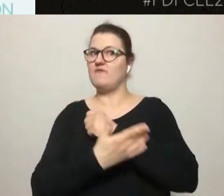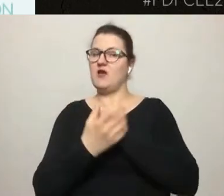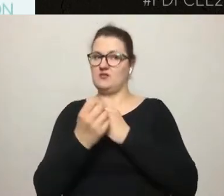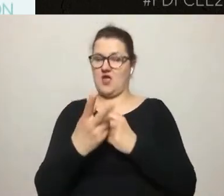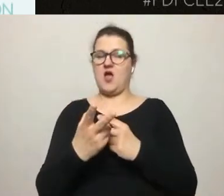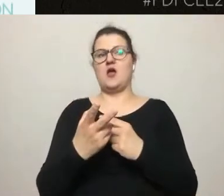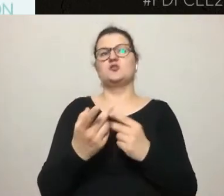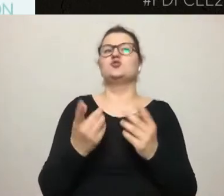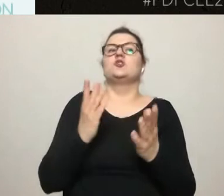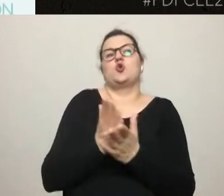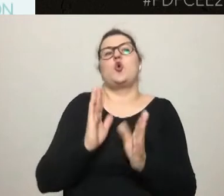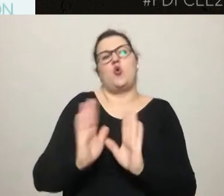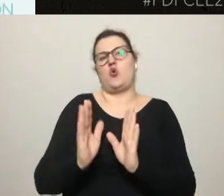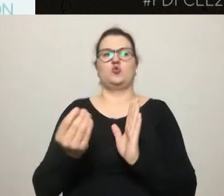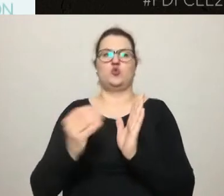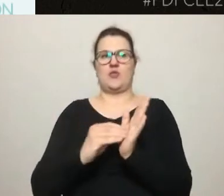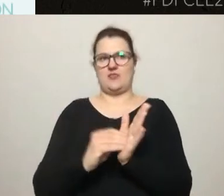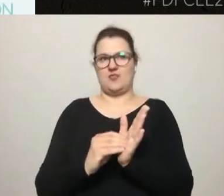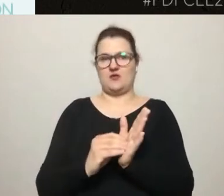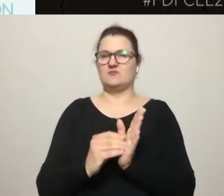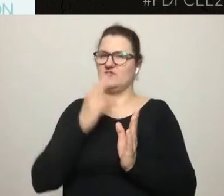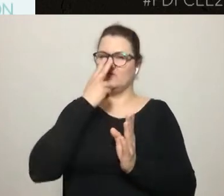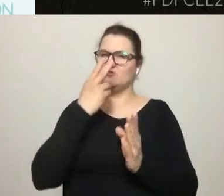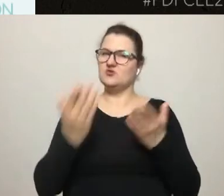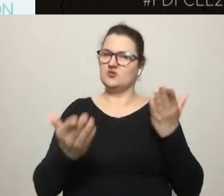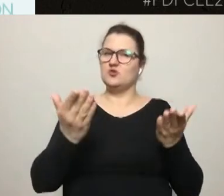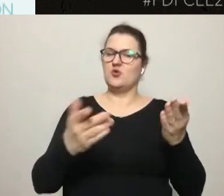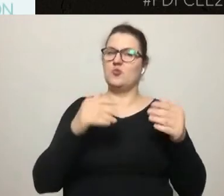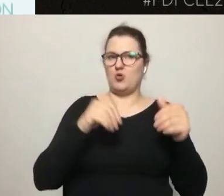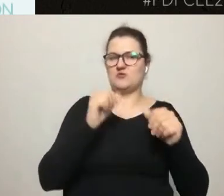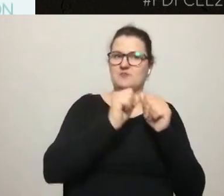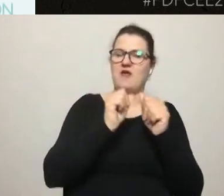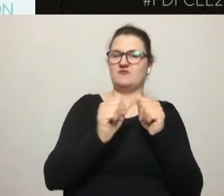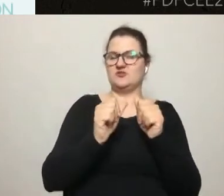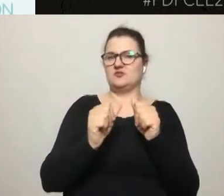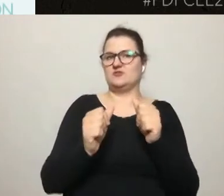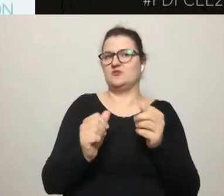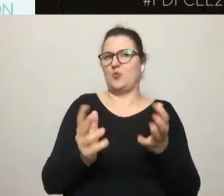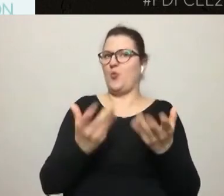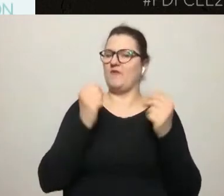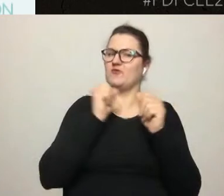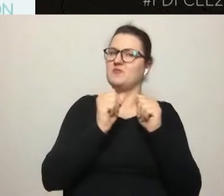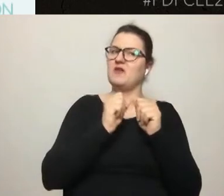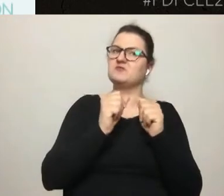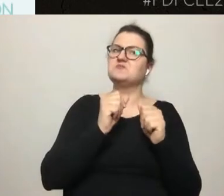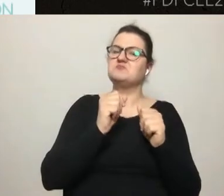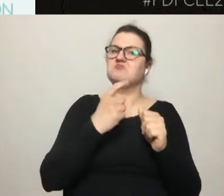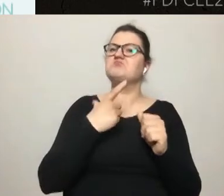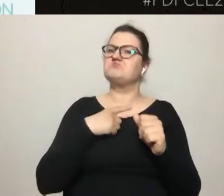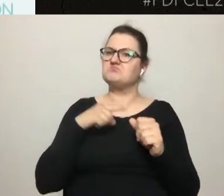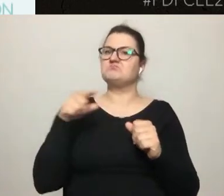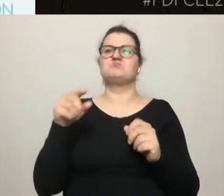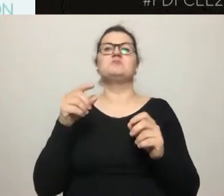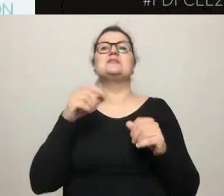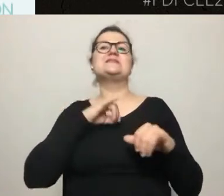lakmusowy, który trochę testuje samorządy, co do tego właśnie,